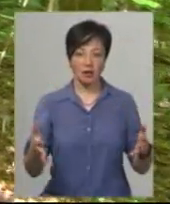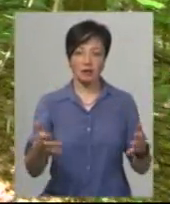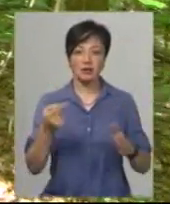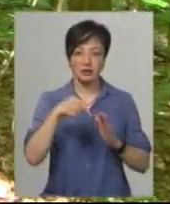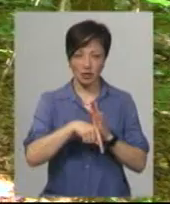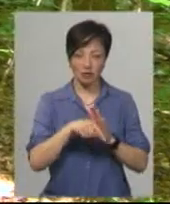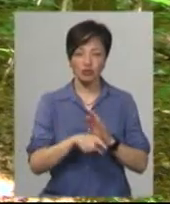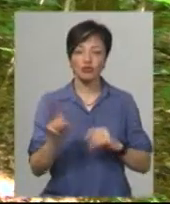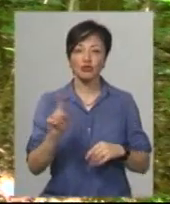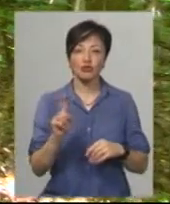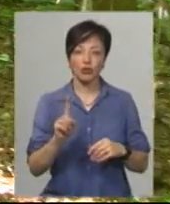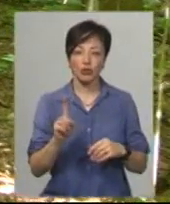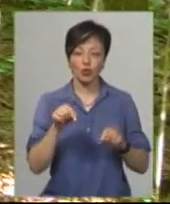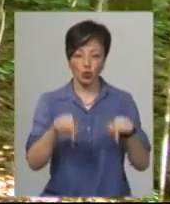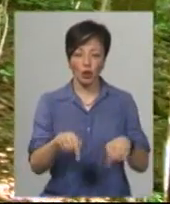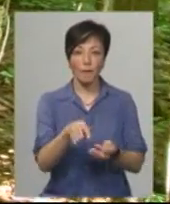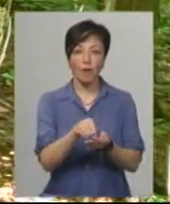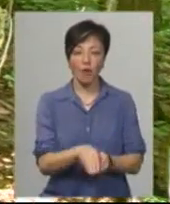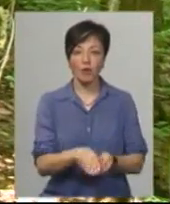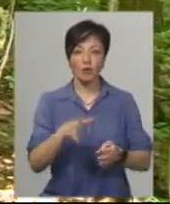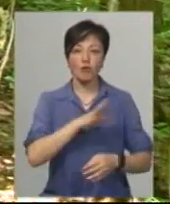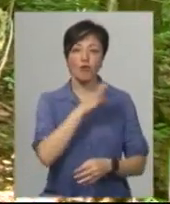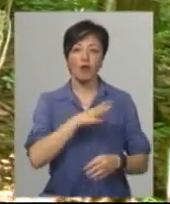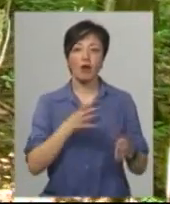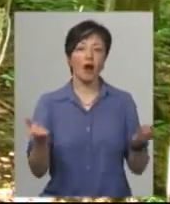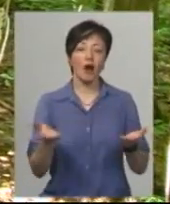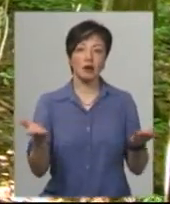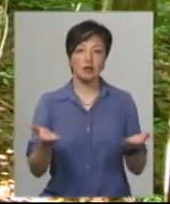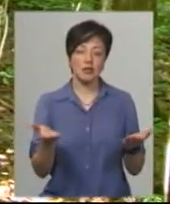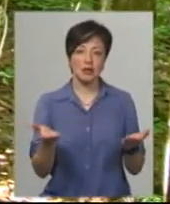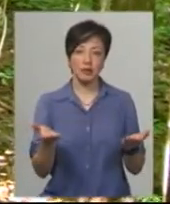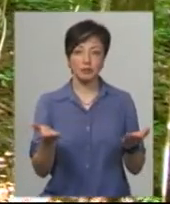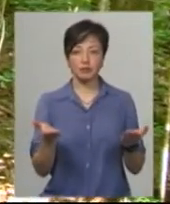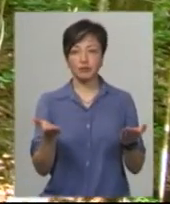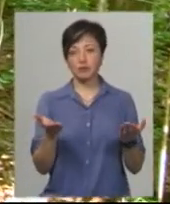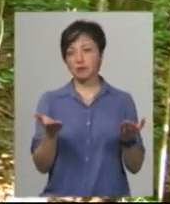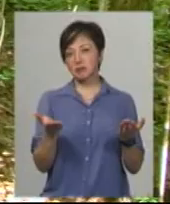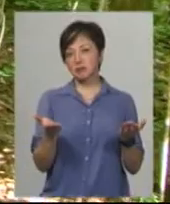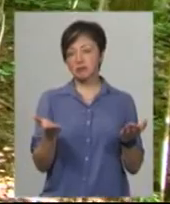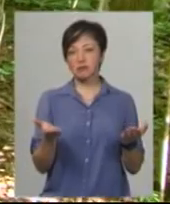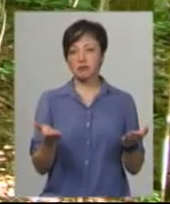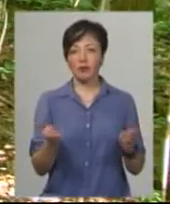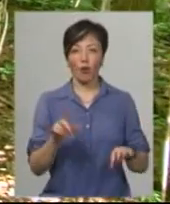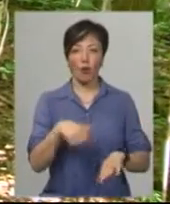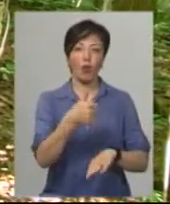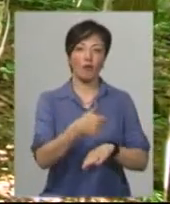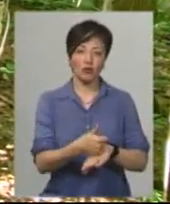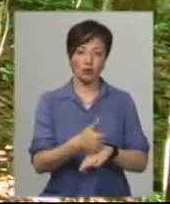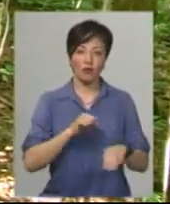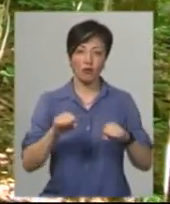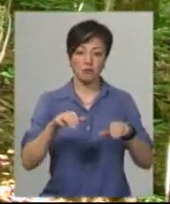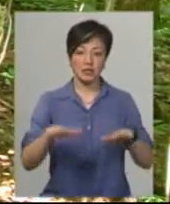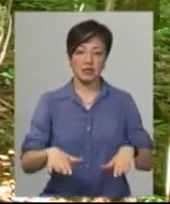елітарність. Тобто тут похований, очевидно, був якийсь, якщо не найголовніший вождь